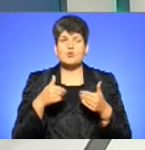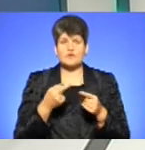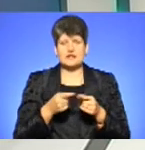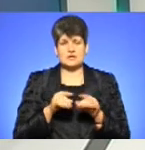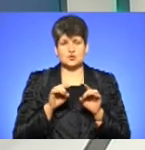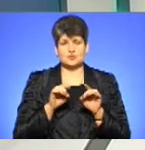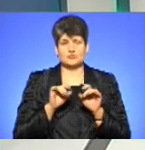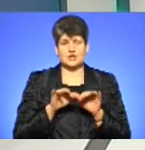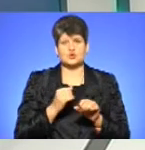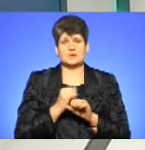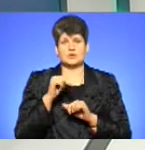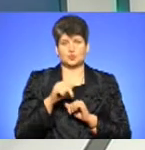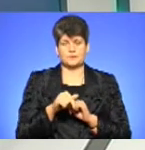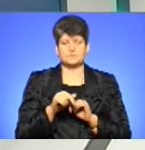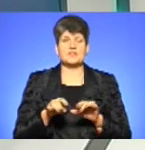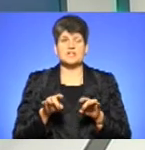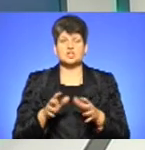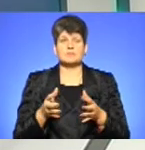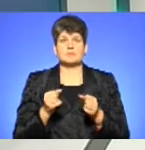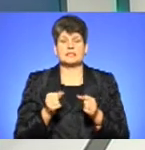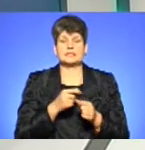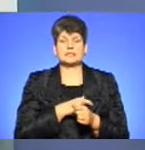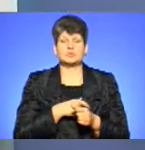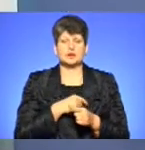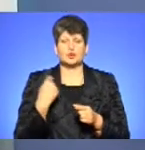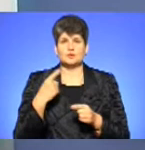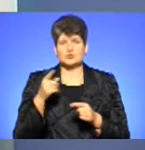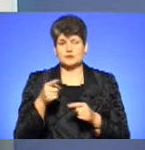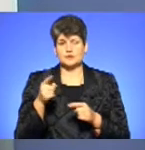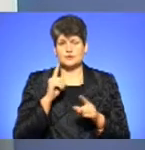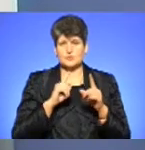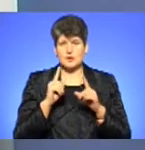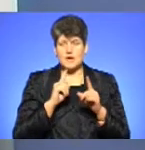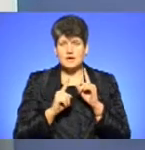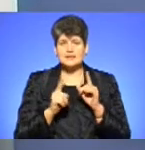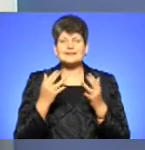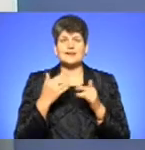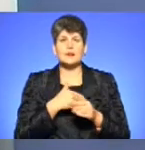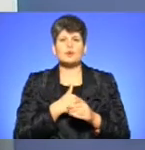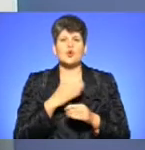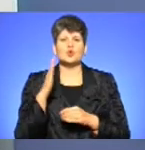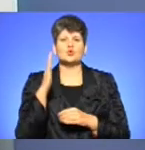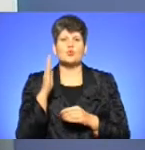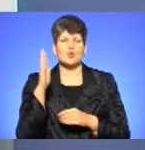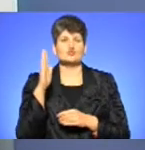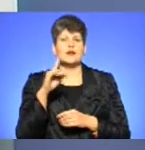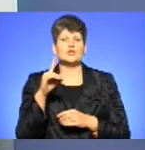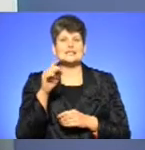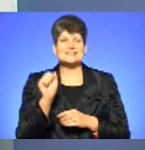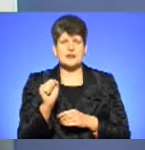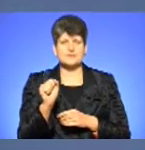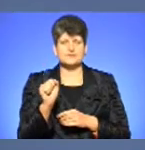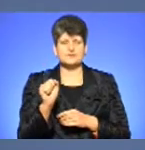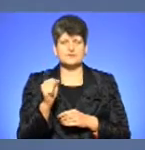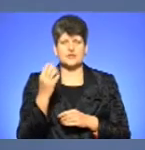річ зробити тут. Рішення приймали депутати обласної, Тернопільської обласної ради, скільки проголосувало за? Скільки